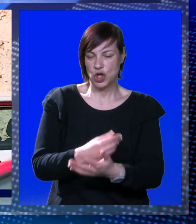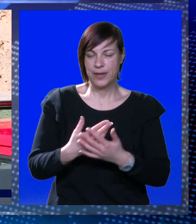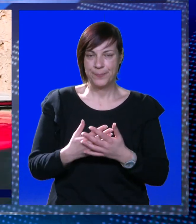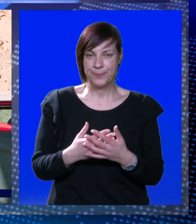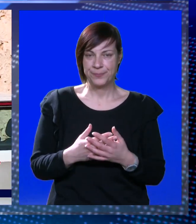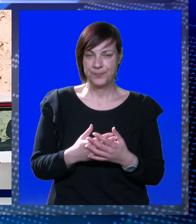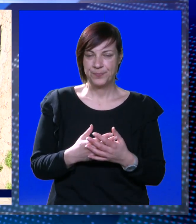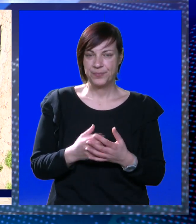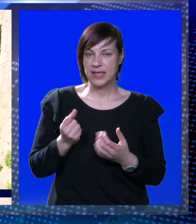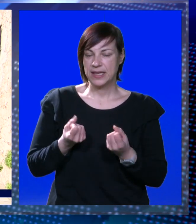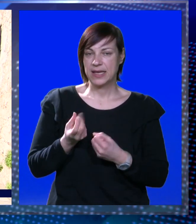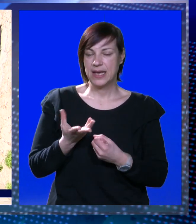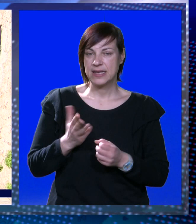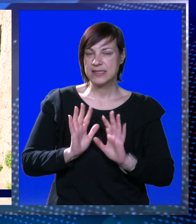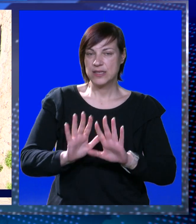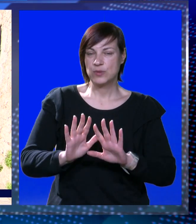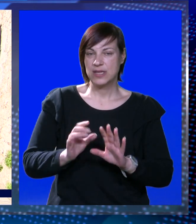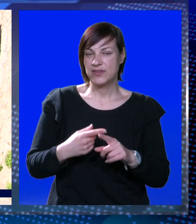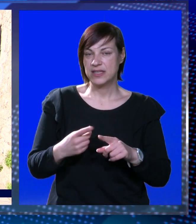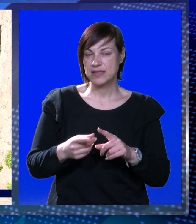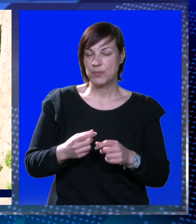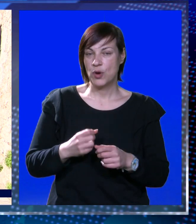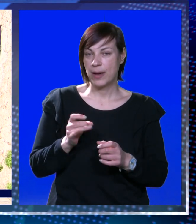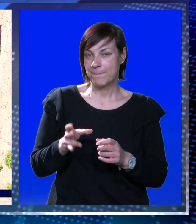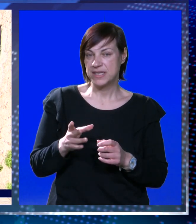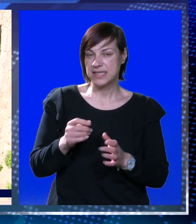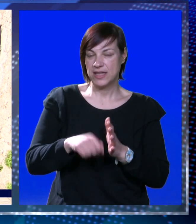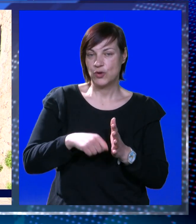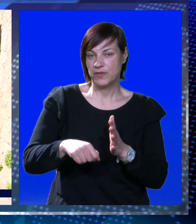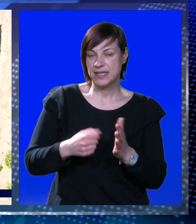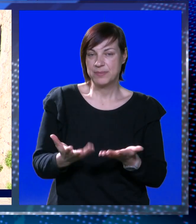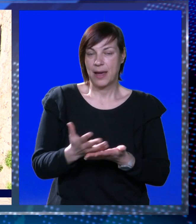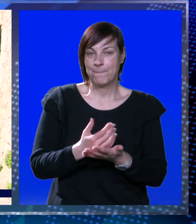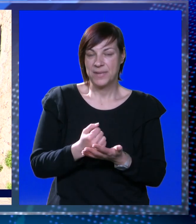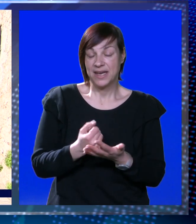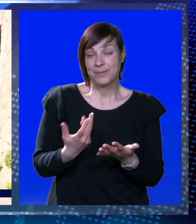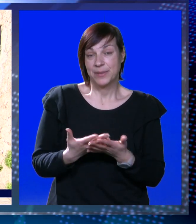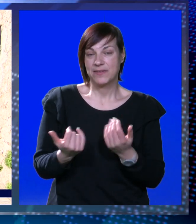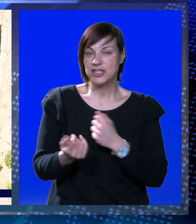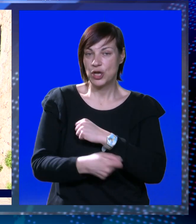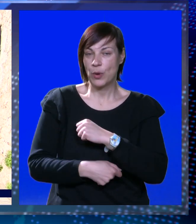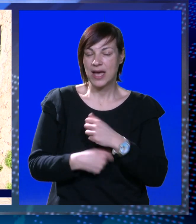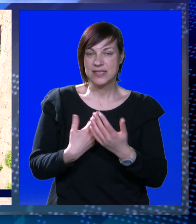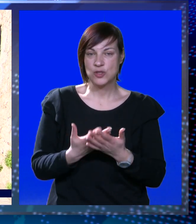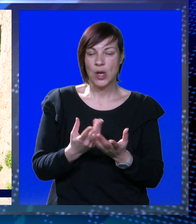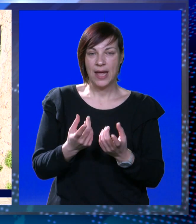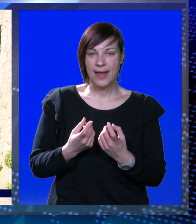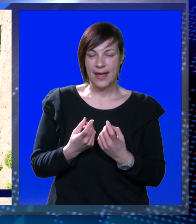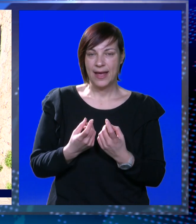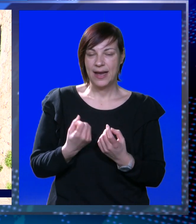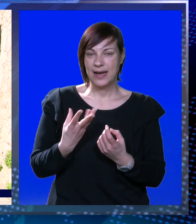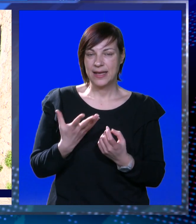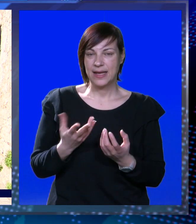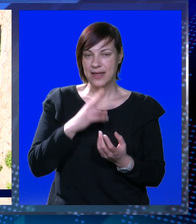sredstava. Kad zaustavite rade brzine, ajde, tu je video snimka, pa prihvaćaju tu, a moj reći, taj prekšaj što su počinili, ali